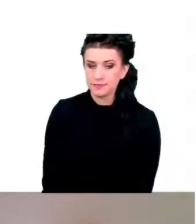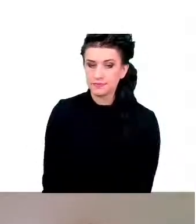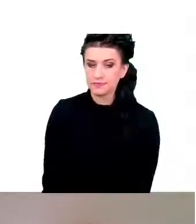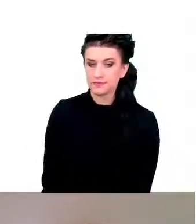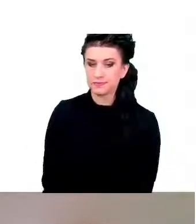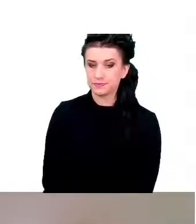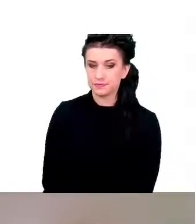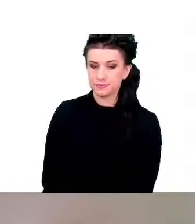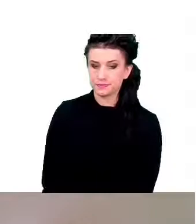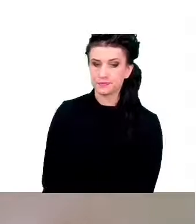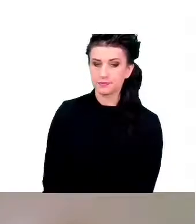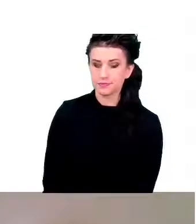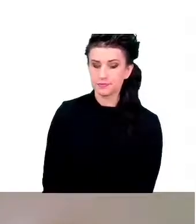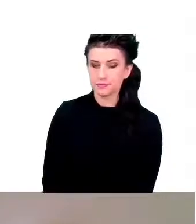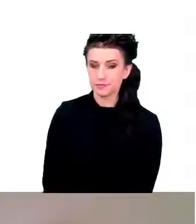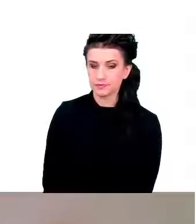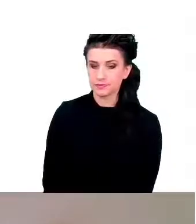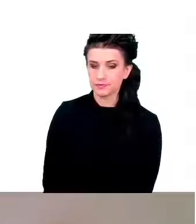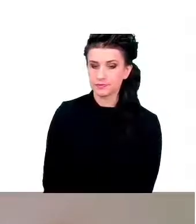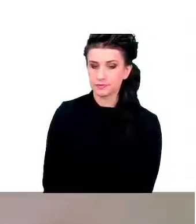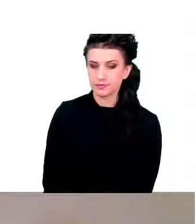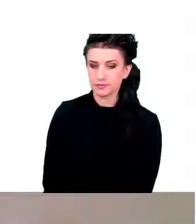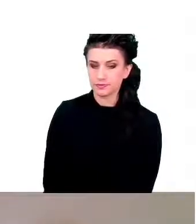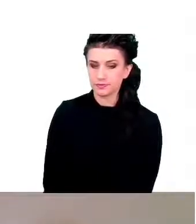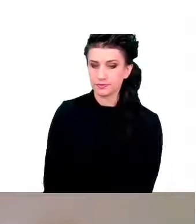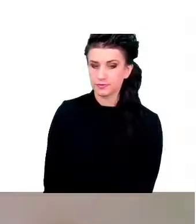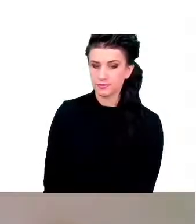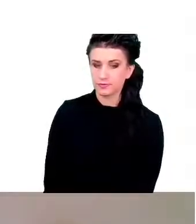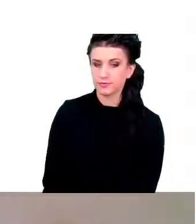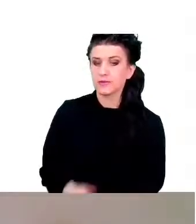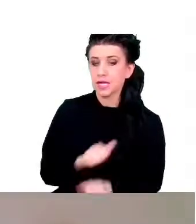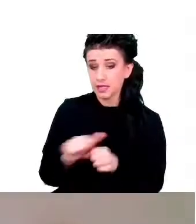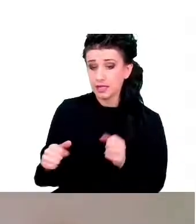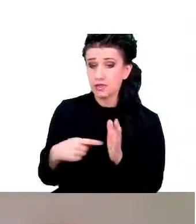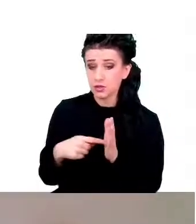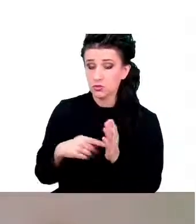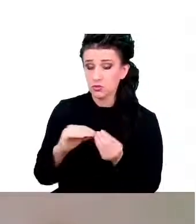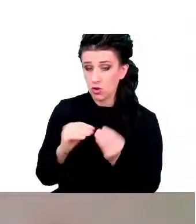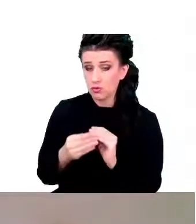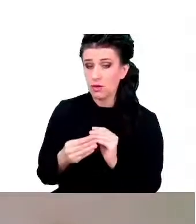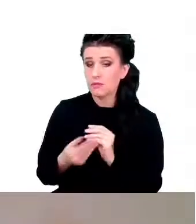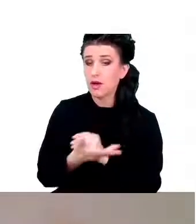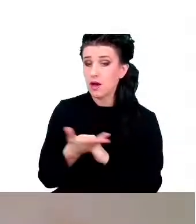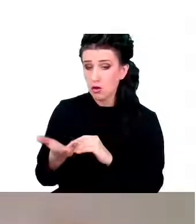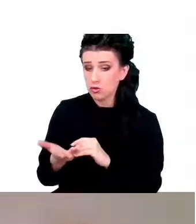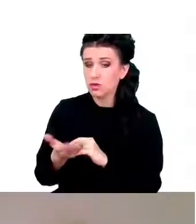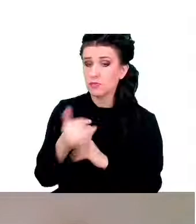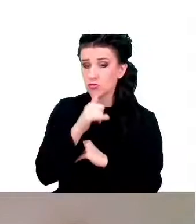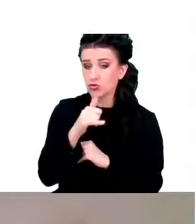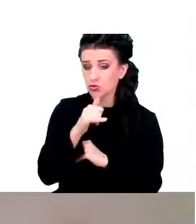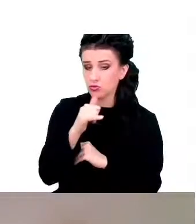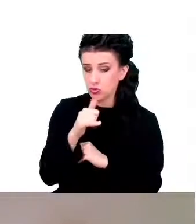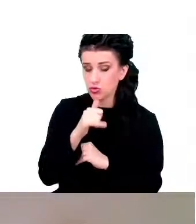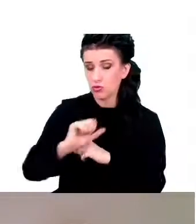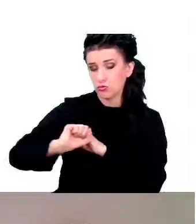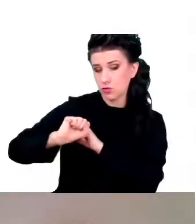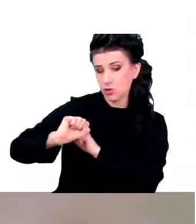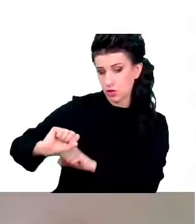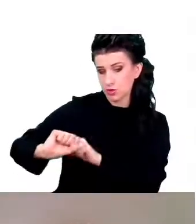komórek szybko dzielących się. Natomiast jest to problem i one próbują się przed tym oczywiście bronić,